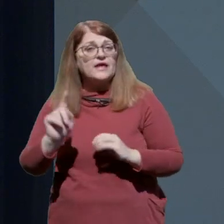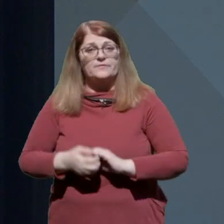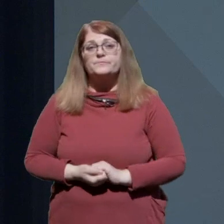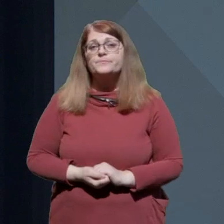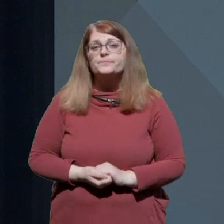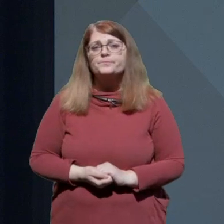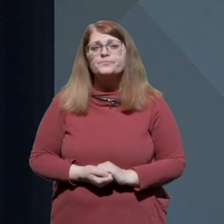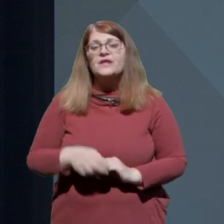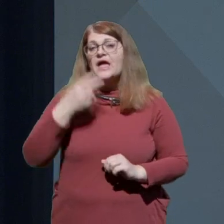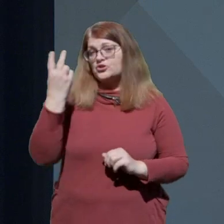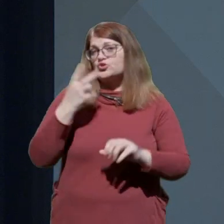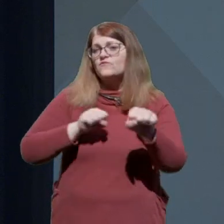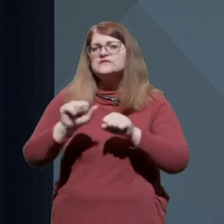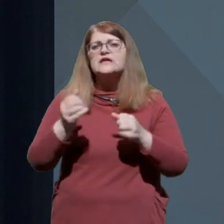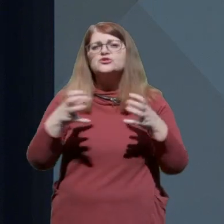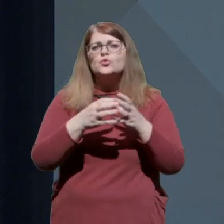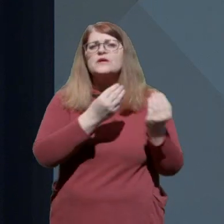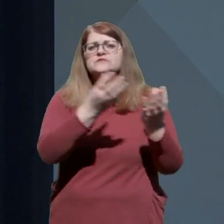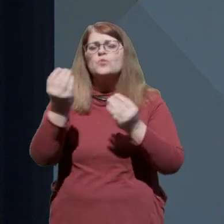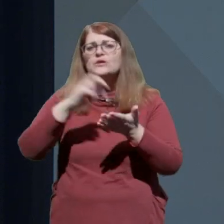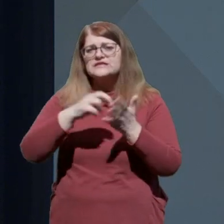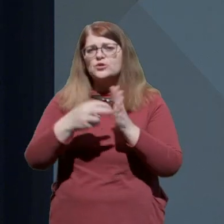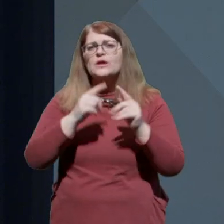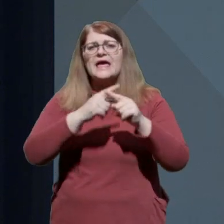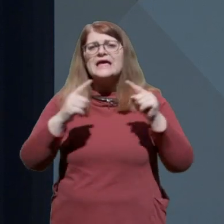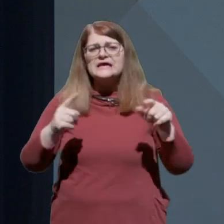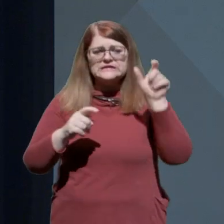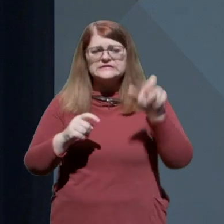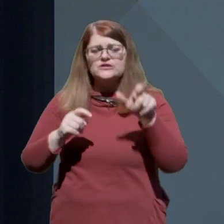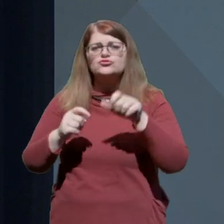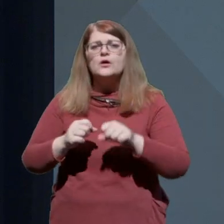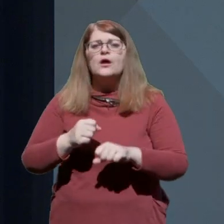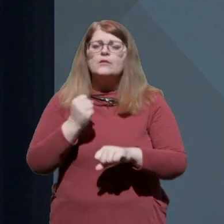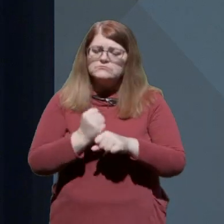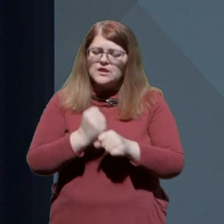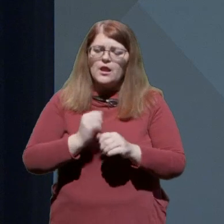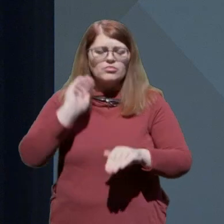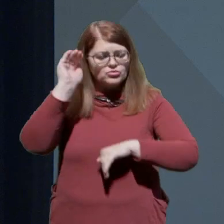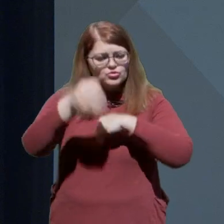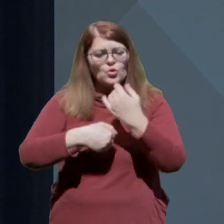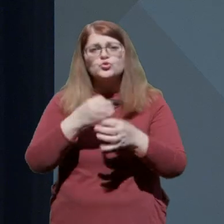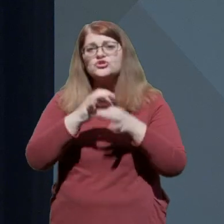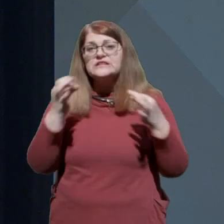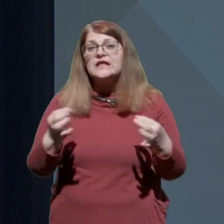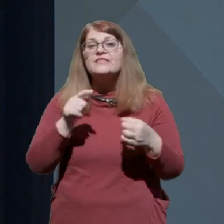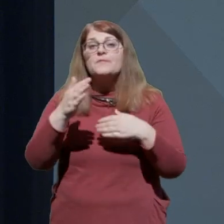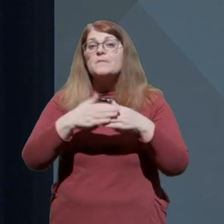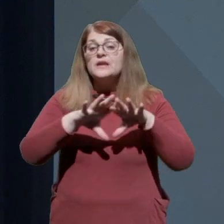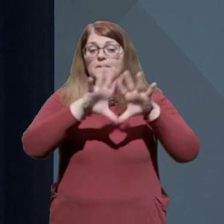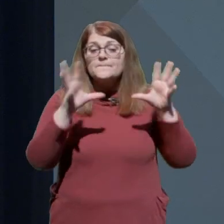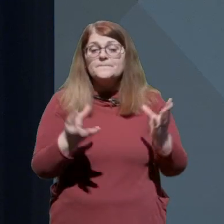Slovenska vlada je skupaj z mnogimi strokovnjaki različnih profilov garala noč in dan, da bi prvi paket